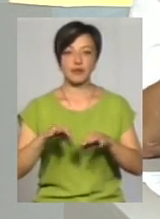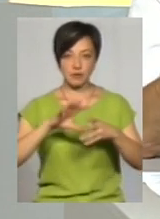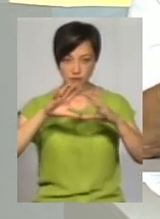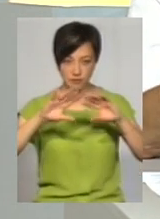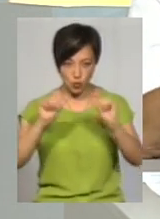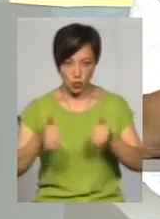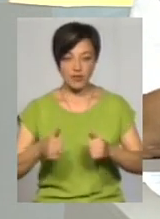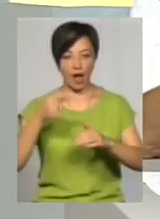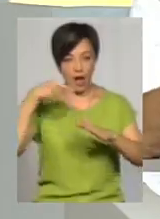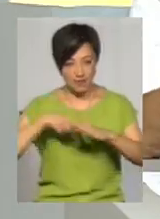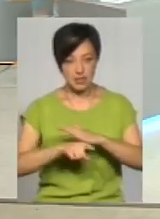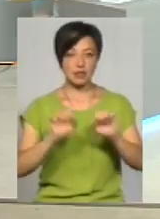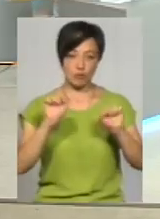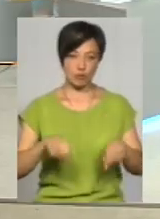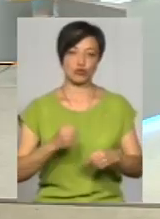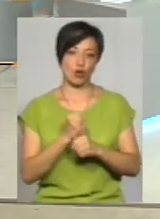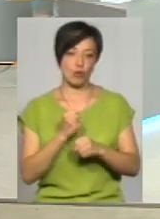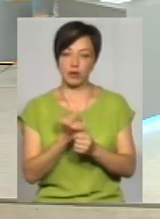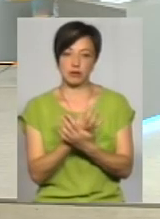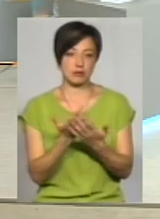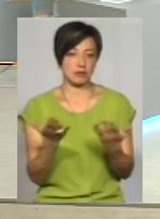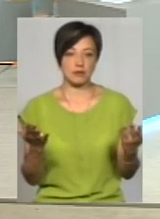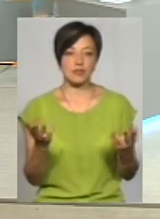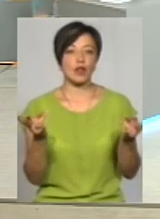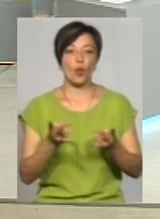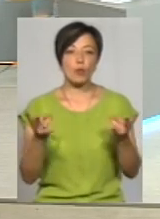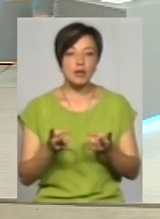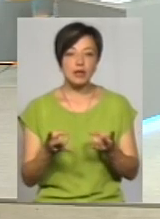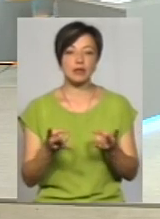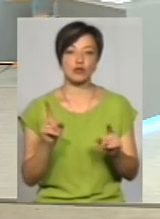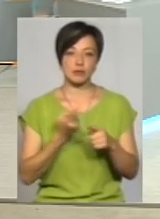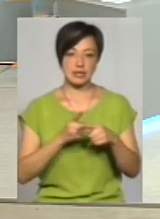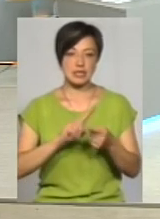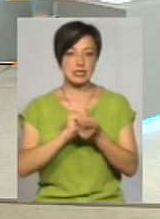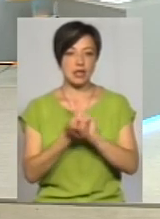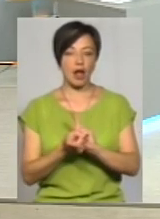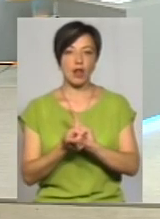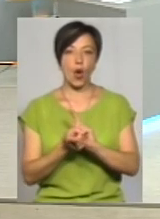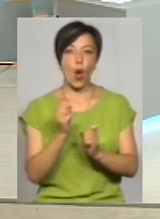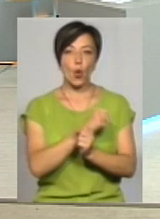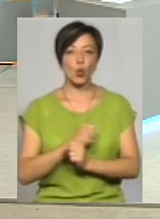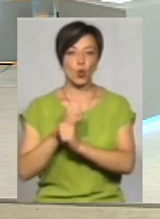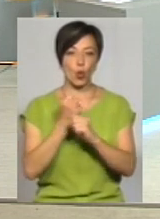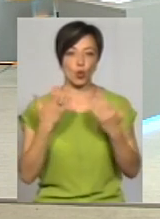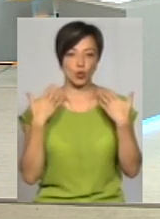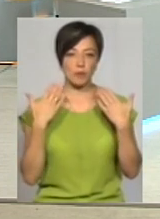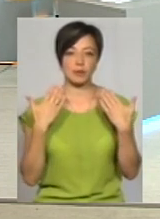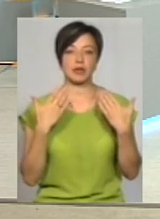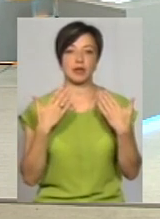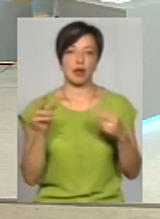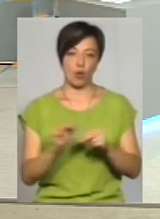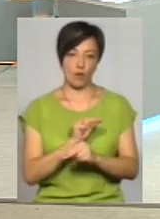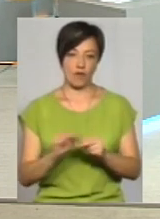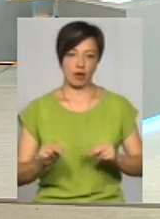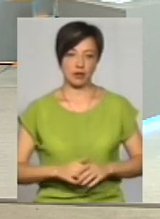а всередині вже можна робити ті мірі. Все необхідне для того, щоб це стало курортом для відпочинку і для